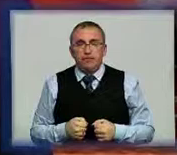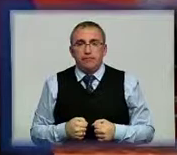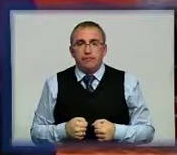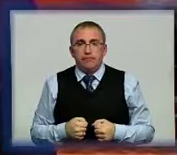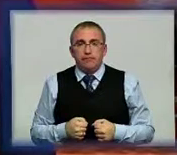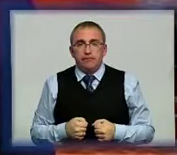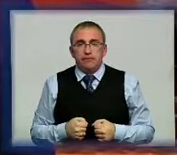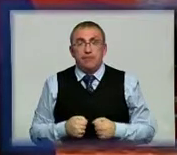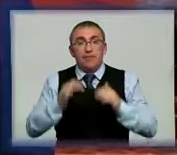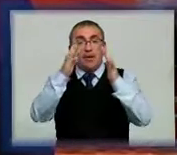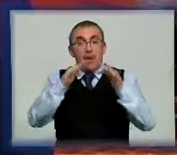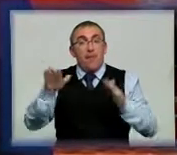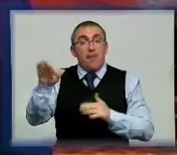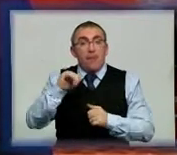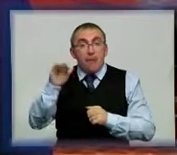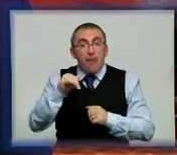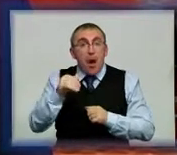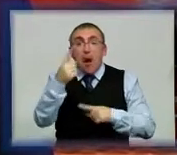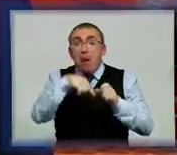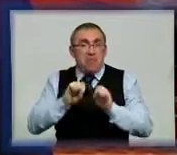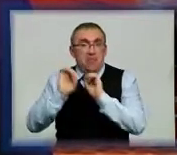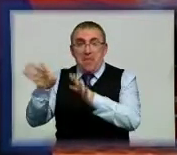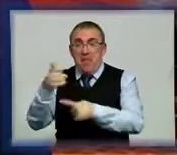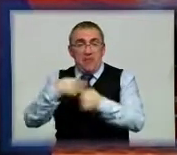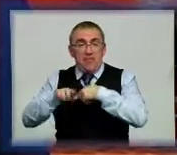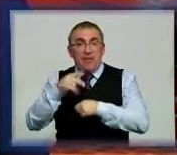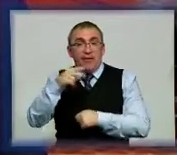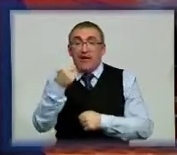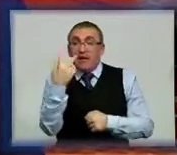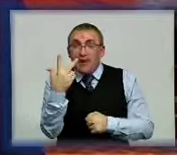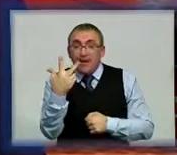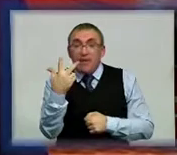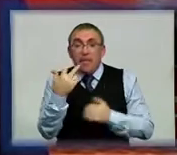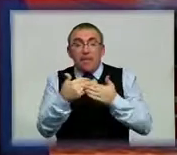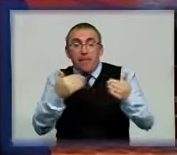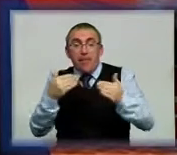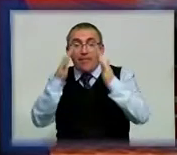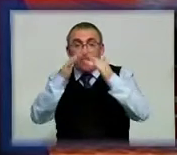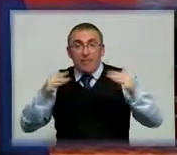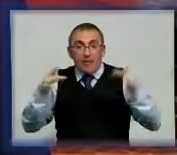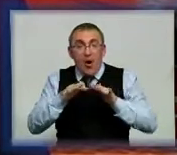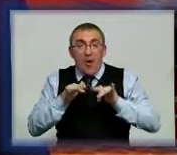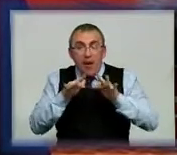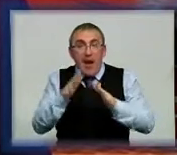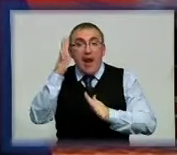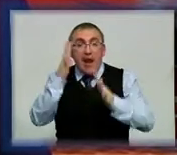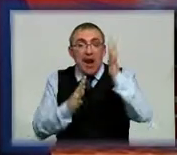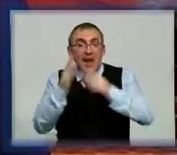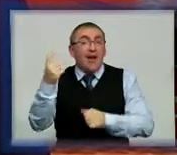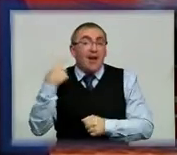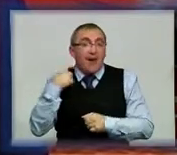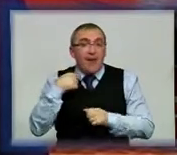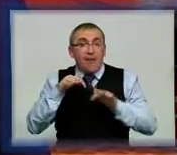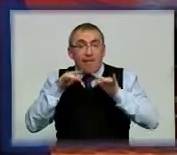Ялинки на прокат з прокату не повернулися. 2013-ту у рамках передноворічної ялинкової кампанії лісівники Кірвоградщини